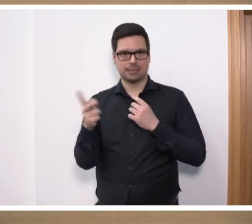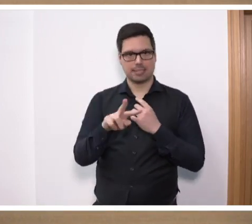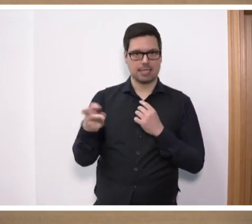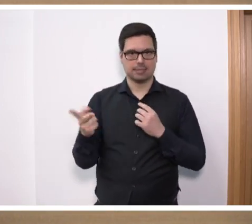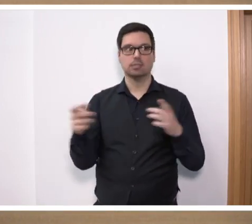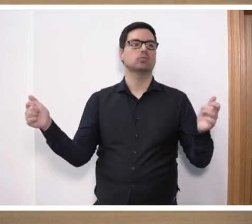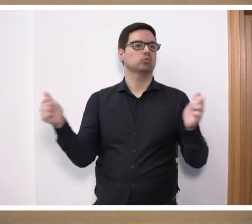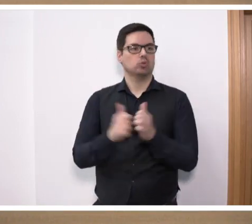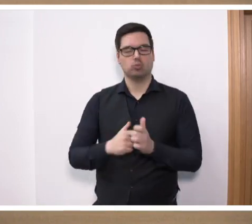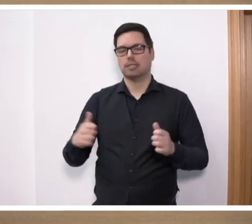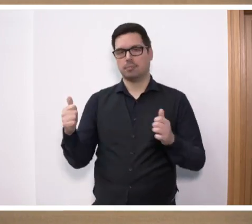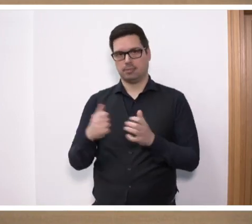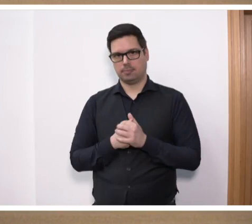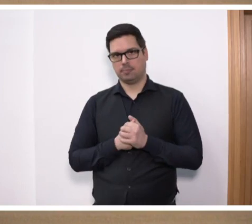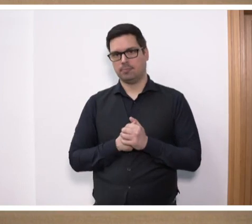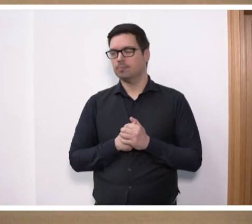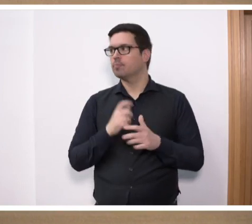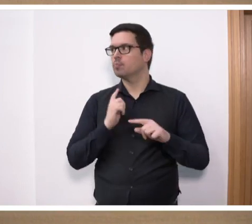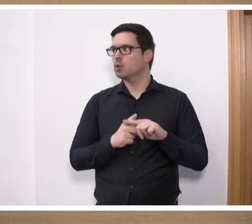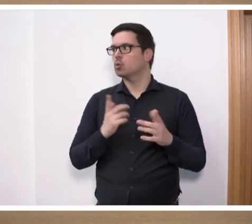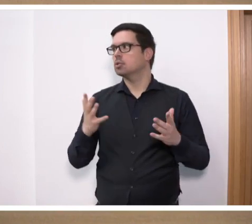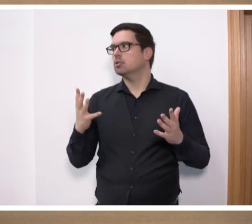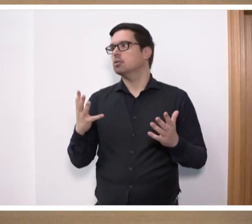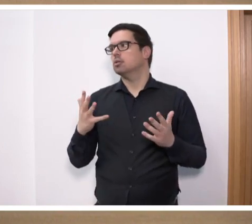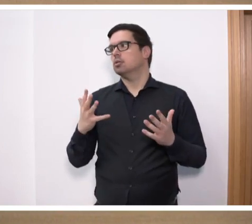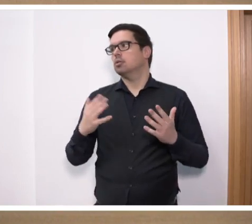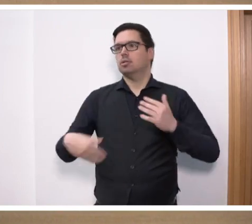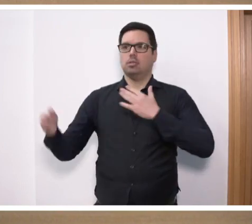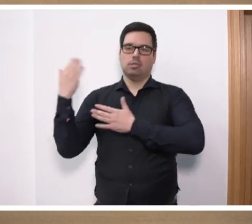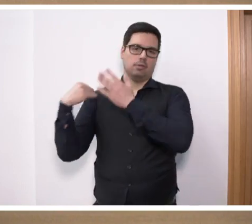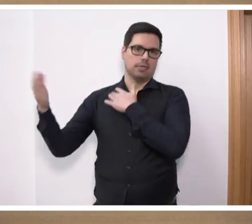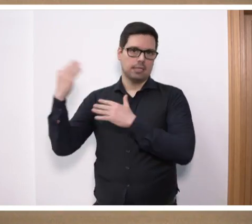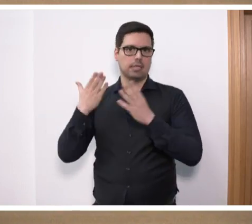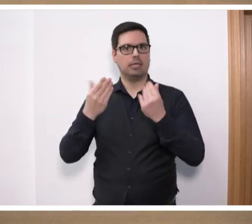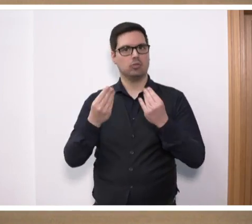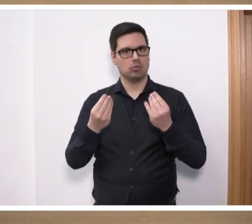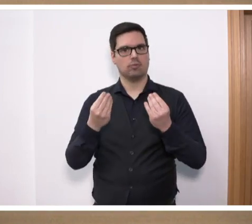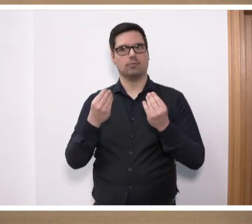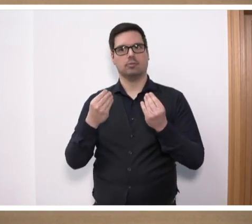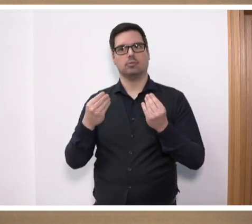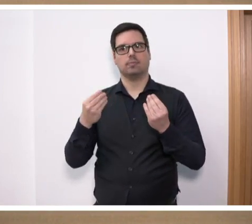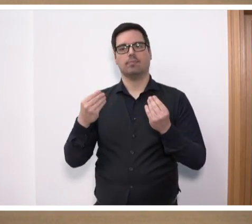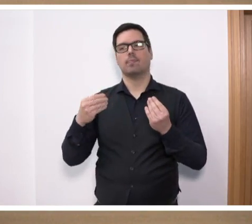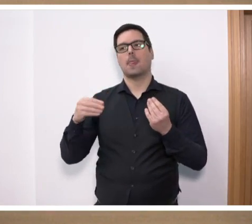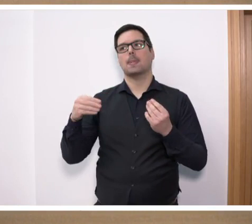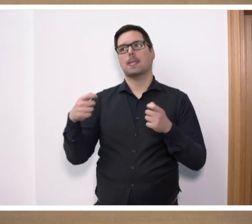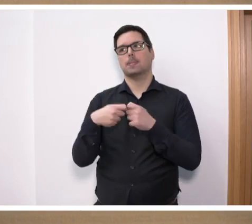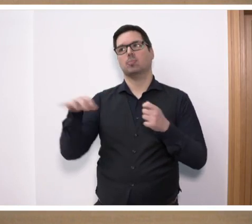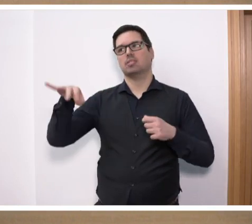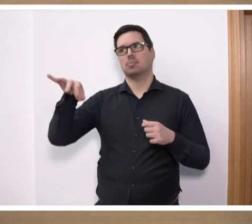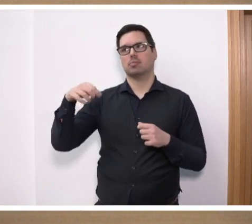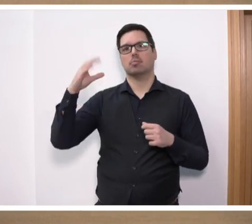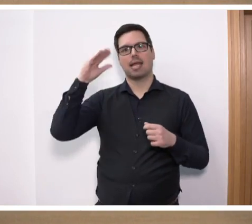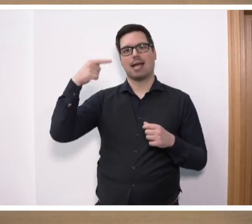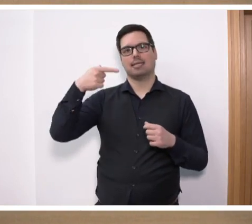die zusammengehören. Und ich habe in der Vergangenheit auch schon oft unseren ehemaligen Bundespräsidenten Joachim Gauck